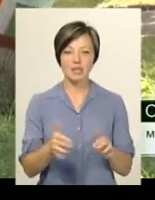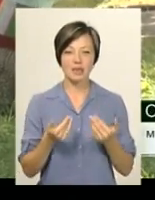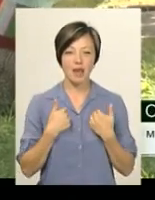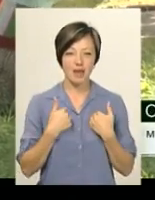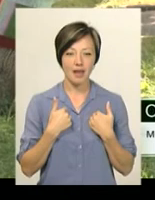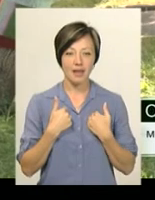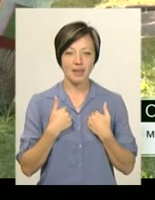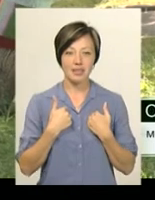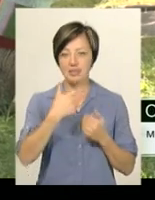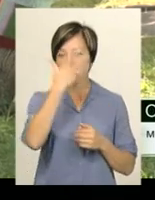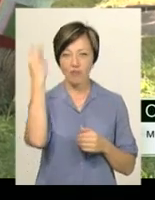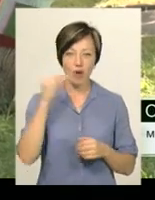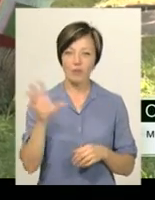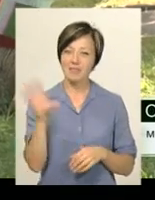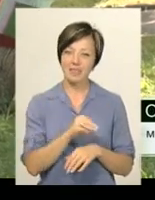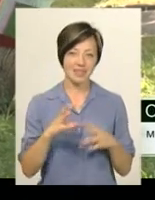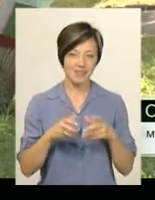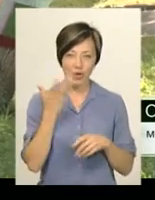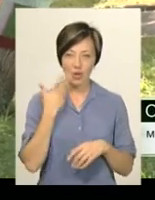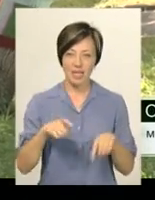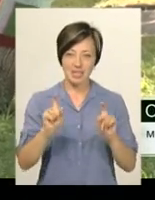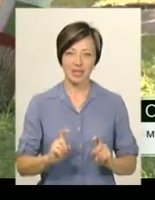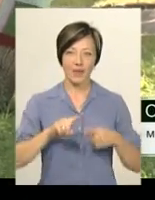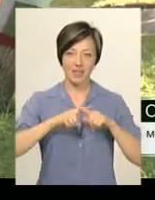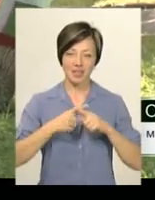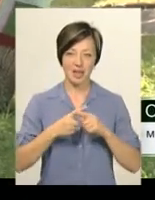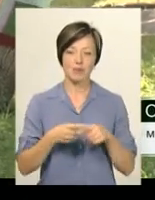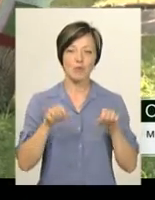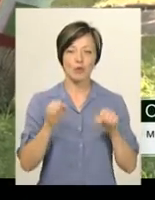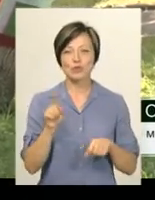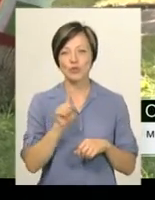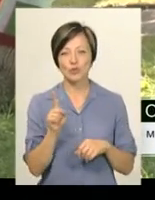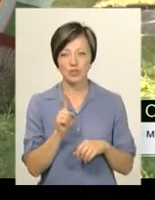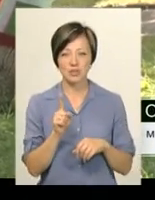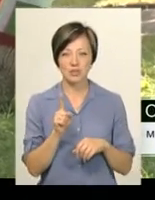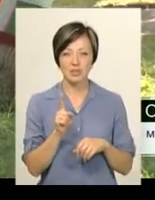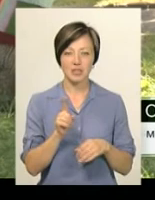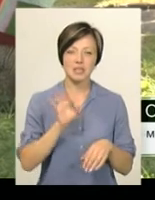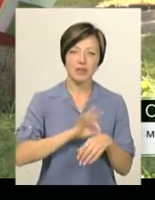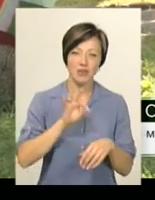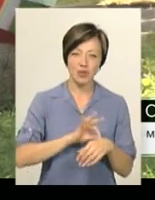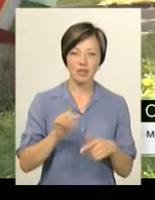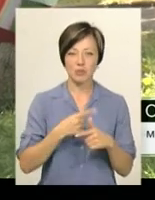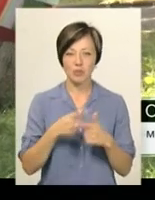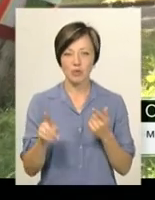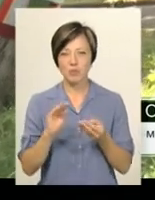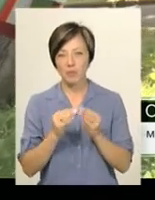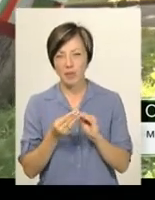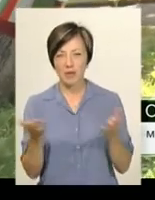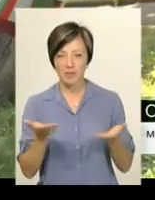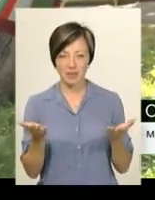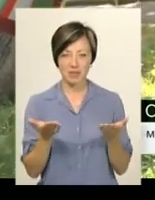забуваю про це на світі, коли я сідаю в'язати. Я можу захворіти, мене може щось